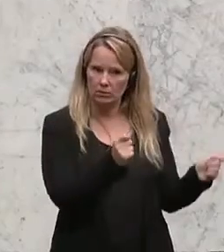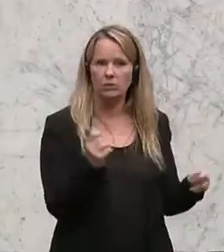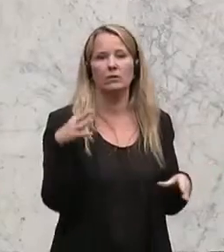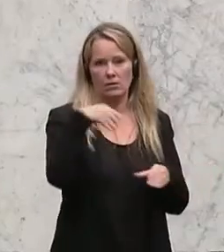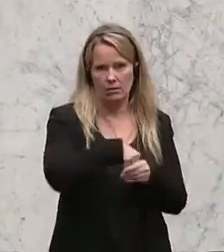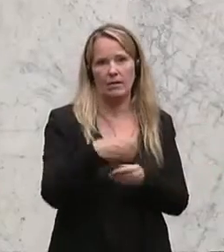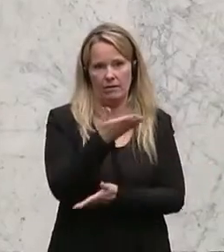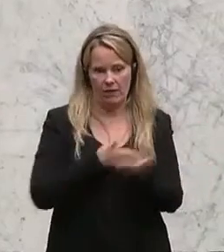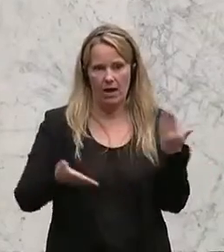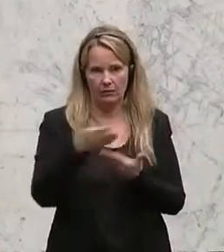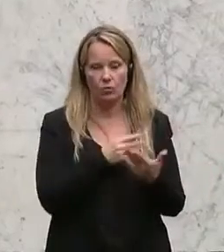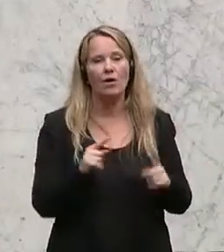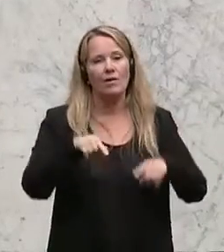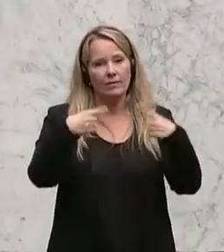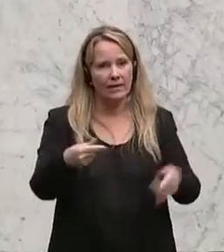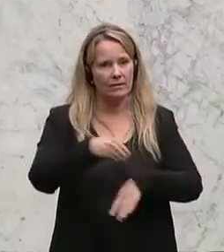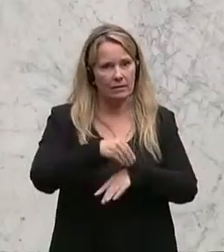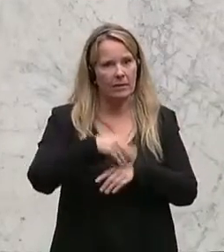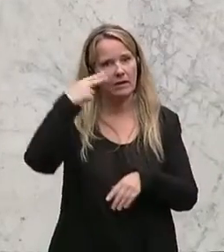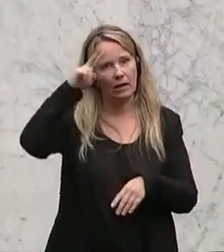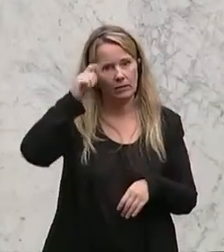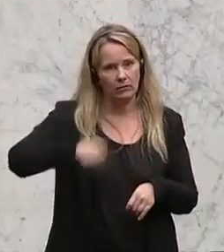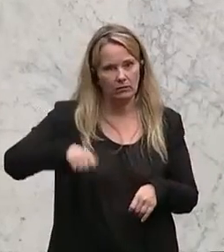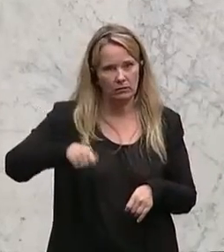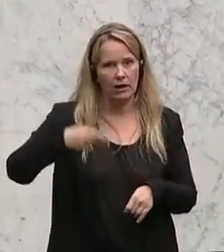Nummerntafeln erhalten können sollen. Und